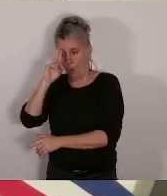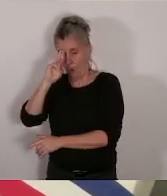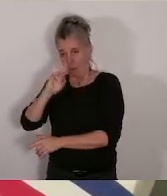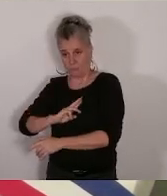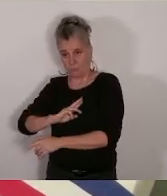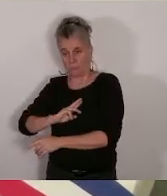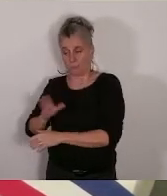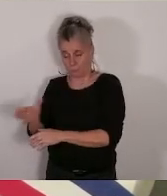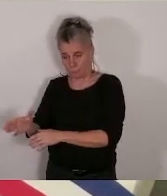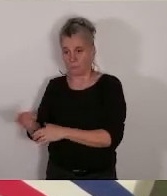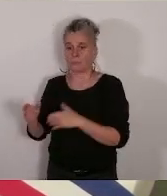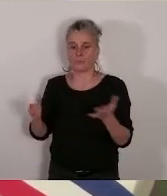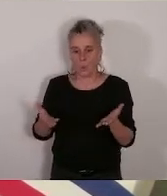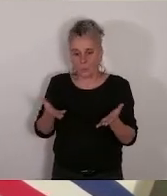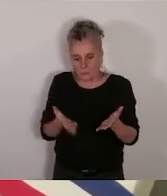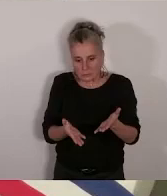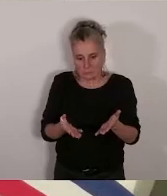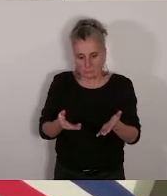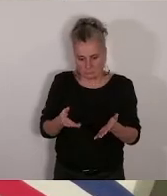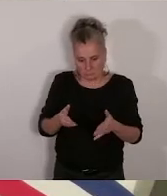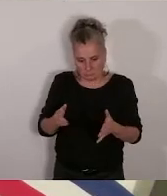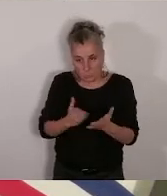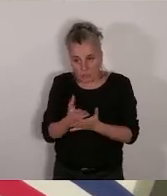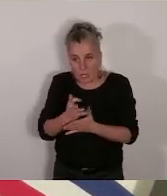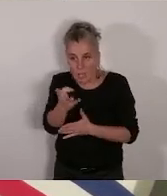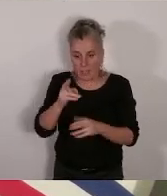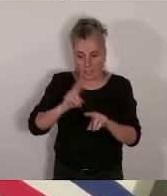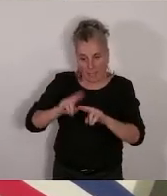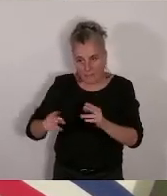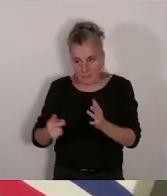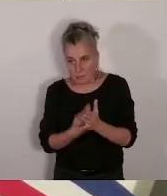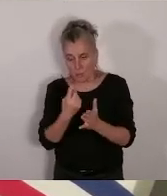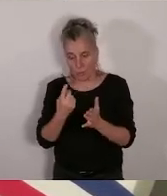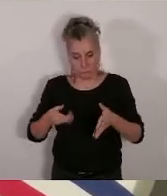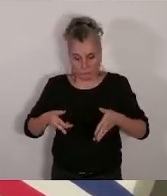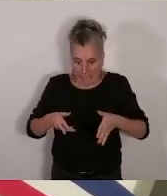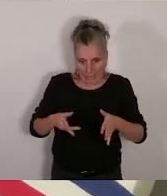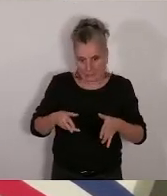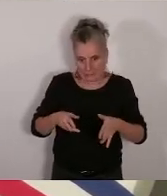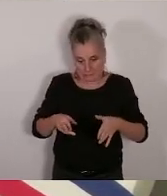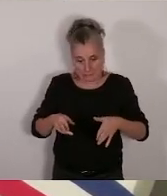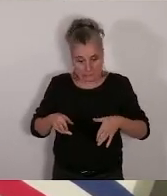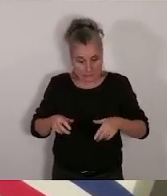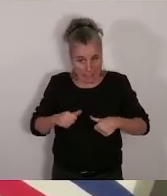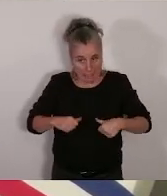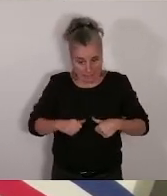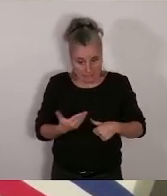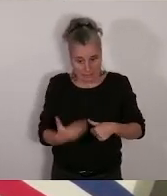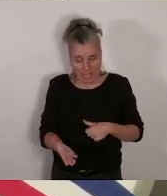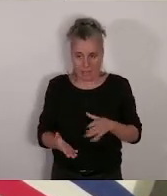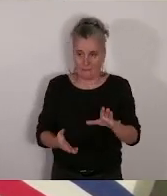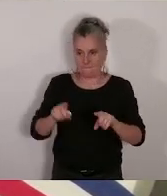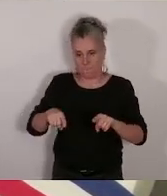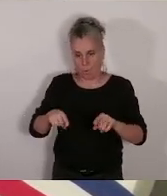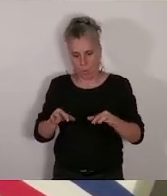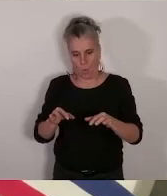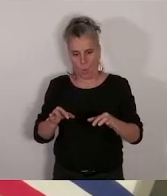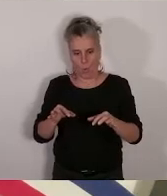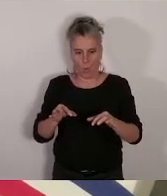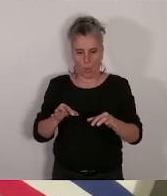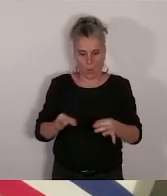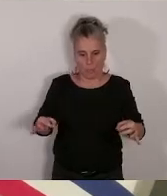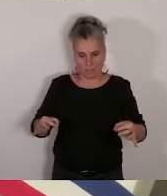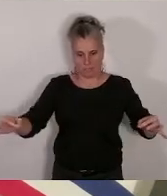réhabilitation sur le 46 il y a tout simplement un nettoyage cadastral en fait qui est nécessaire à faire